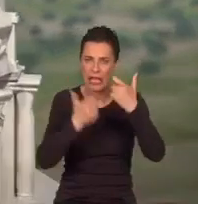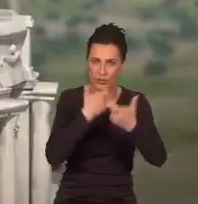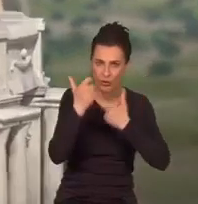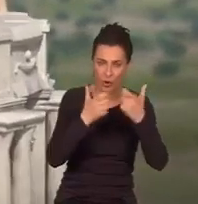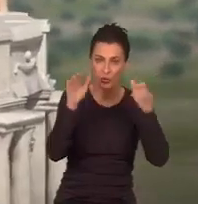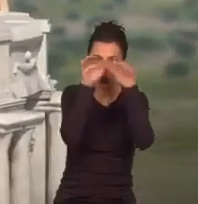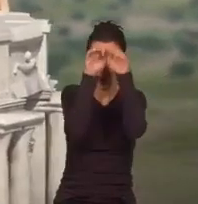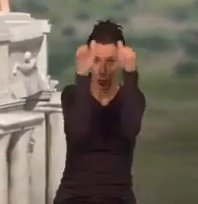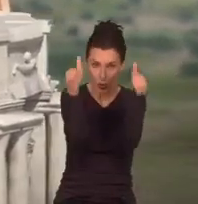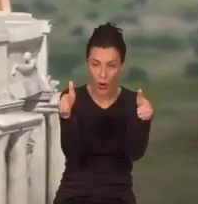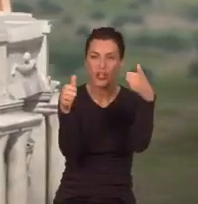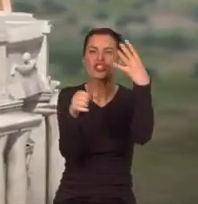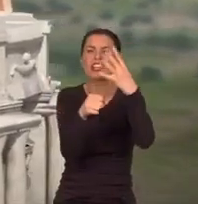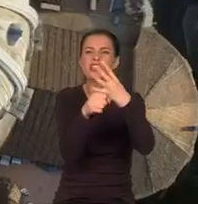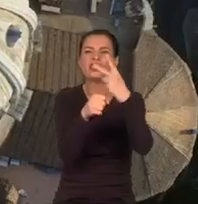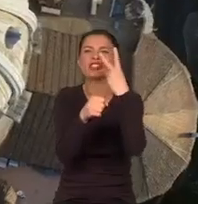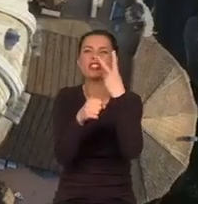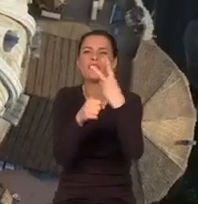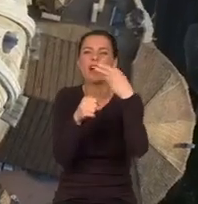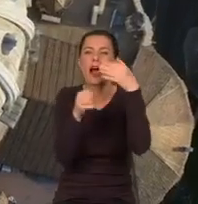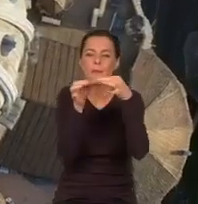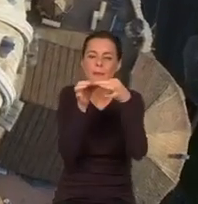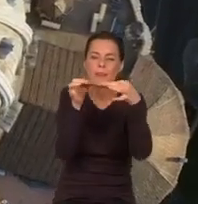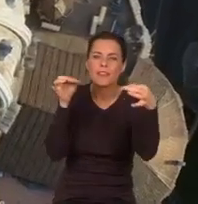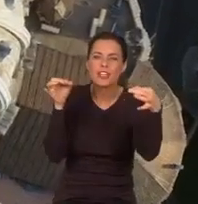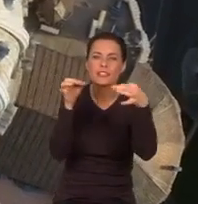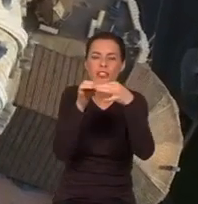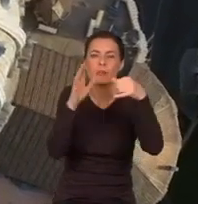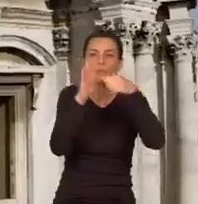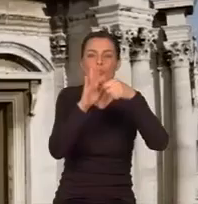kopułę o średnicy 42 metrów i wysokości 35.